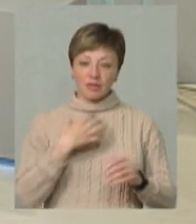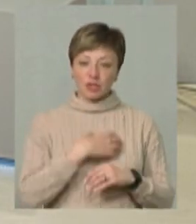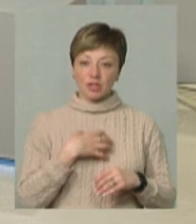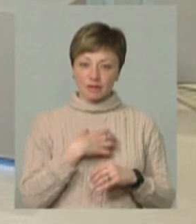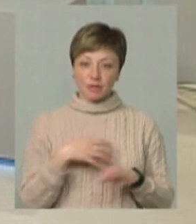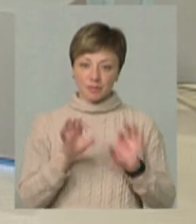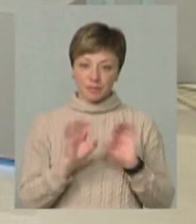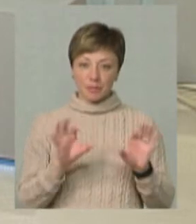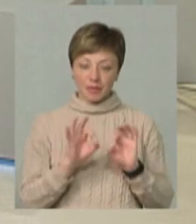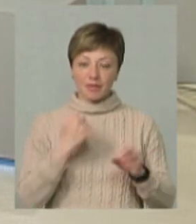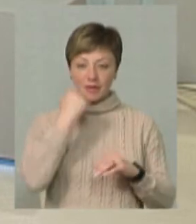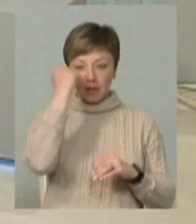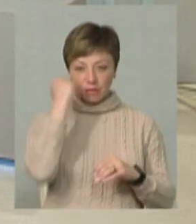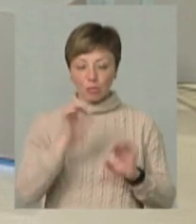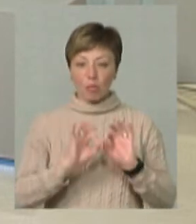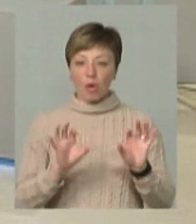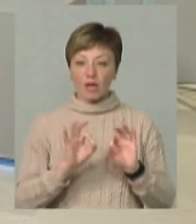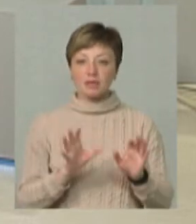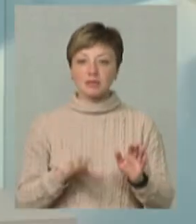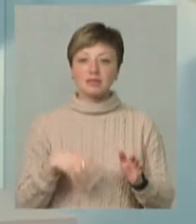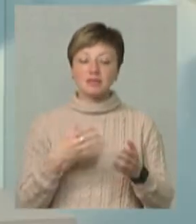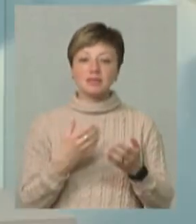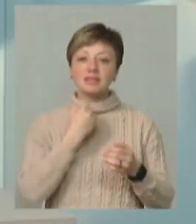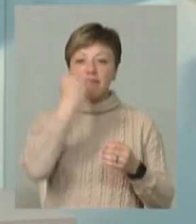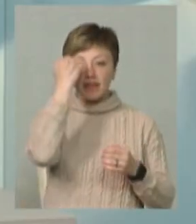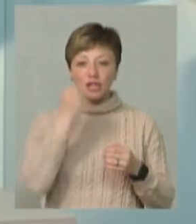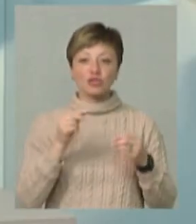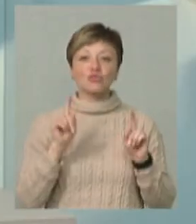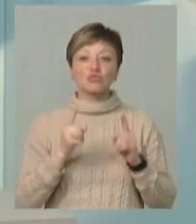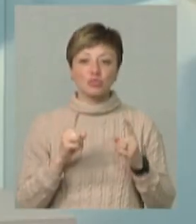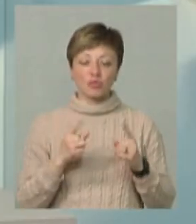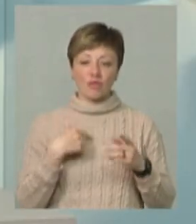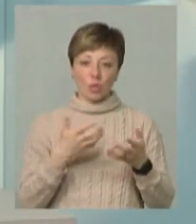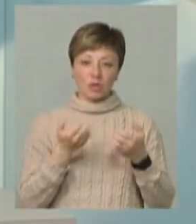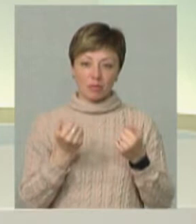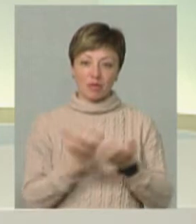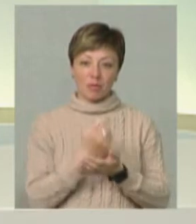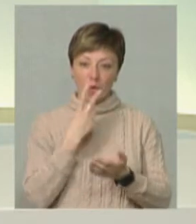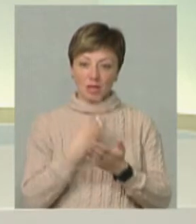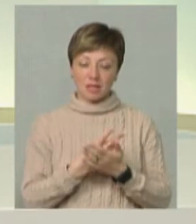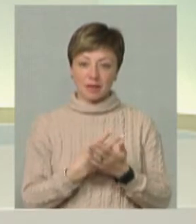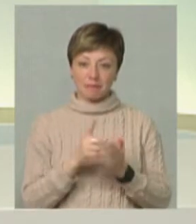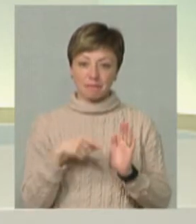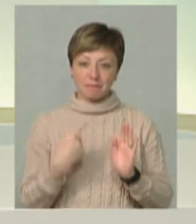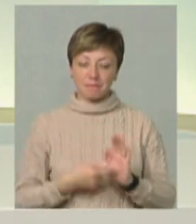дуже важливо. І буду вдячний, якщо пояснете, за рахунок чого вам видається все ж таки утримувати такі показники.